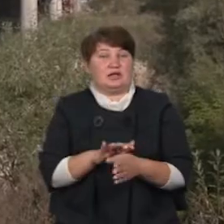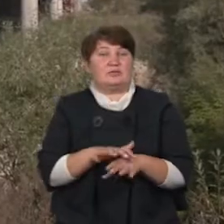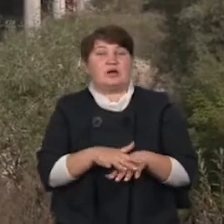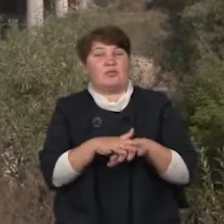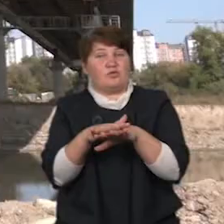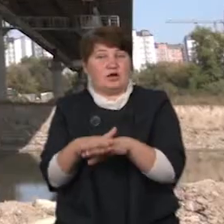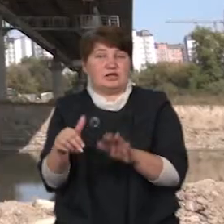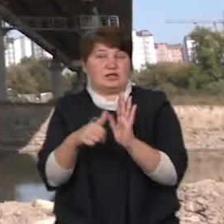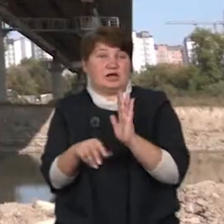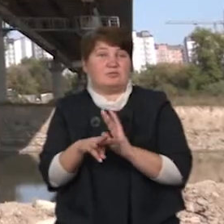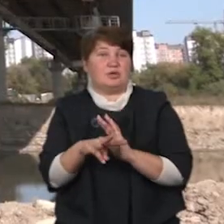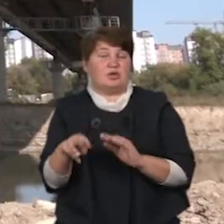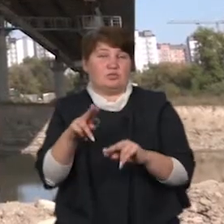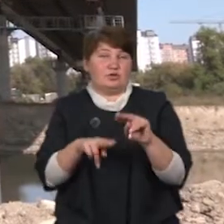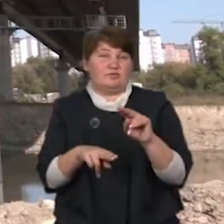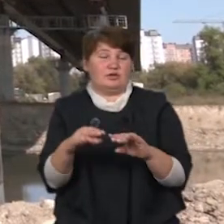будівництво моста.